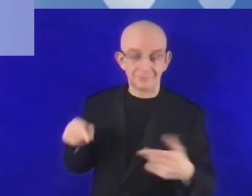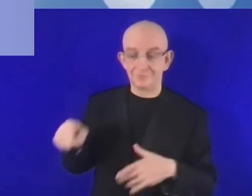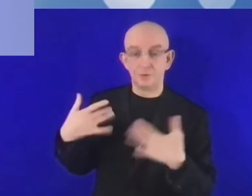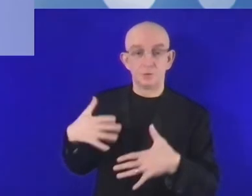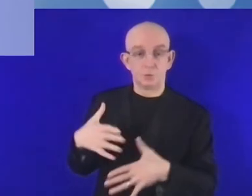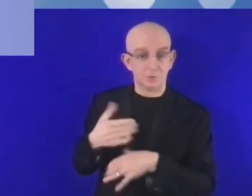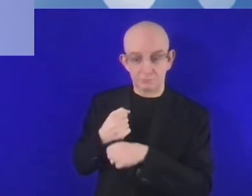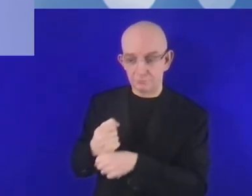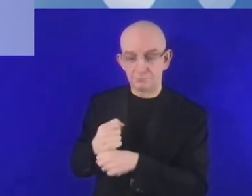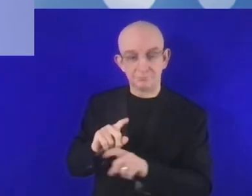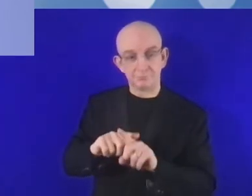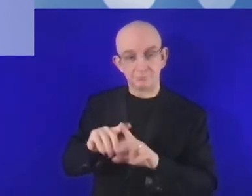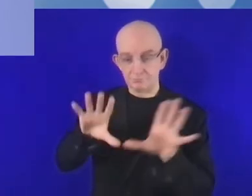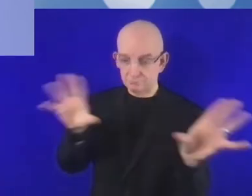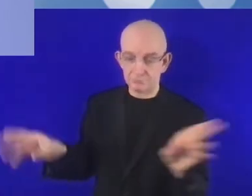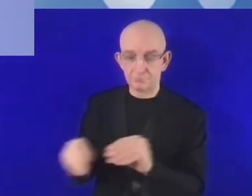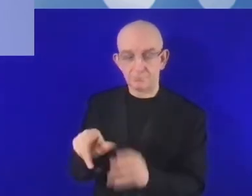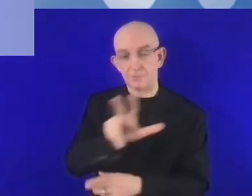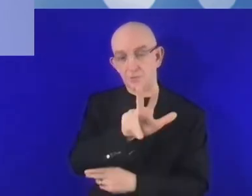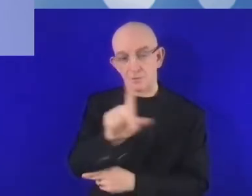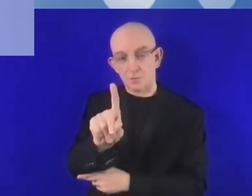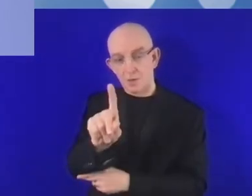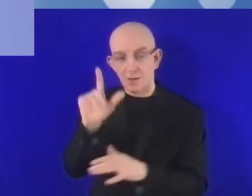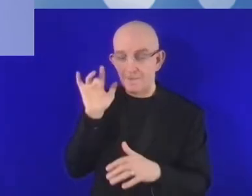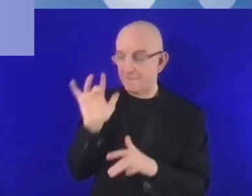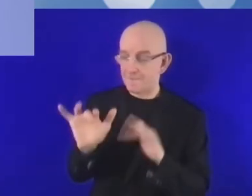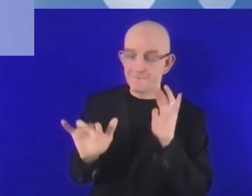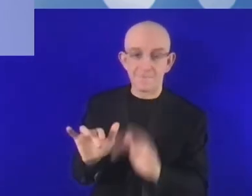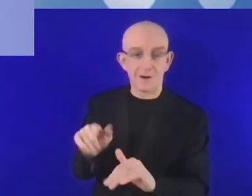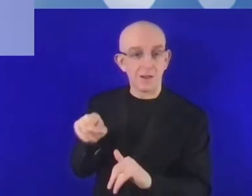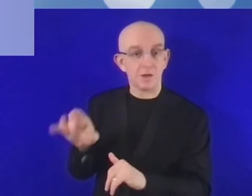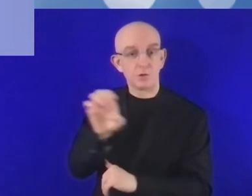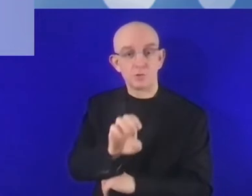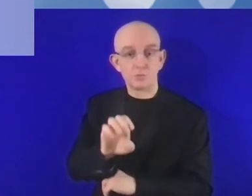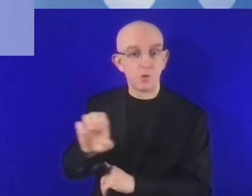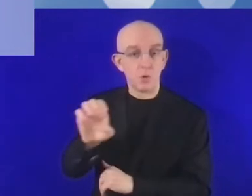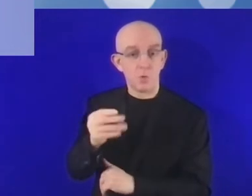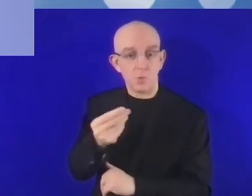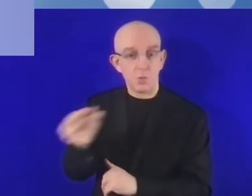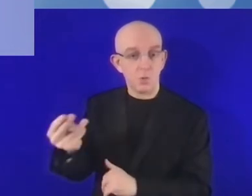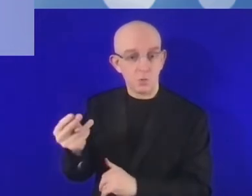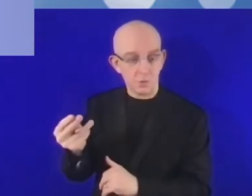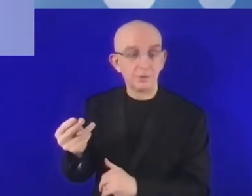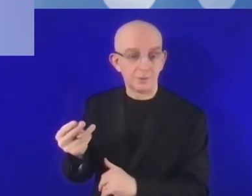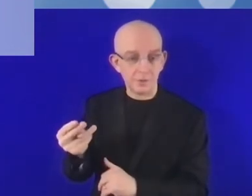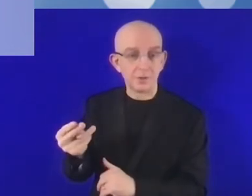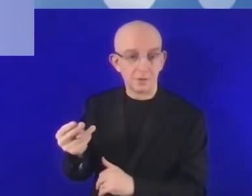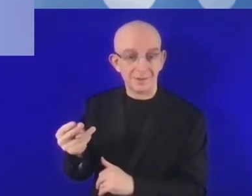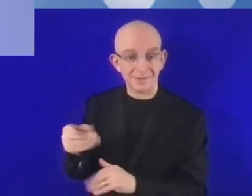przeznaczamy około 30 miliardów euro